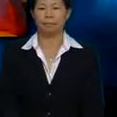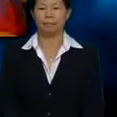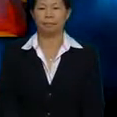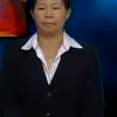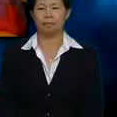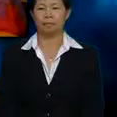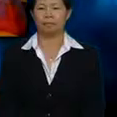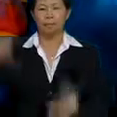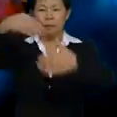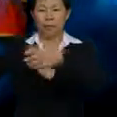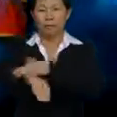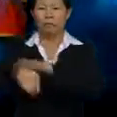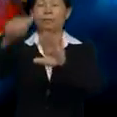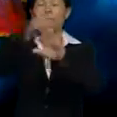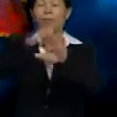Masuk